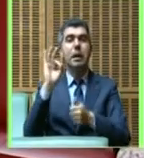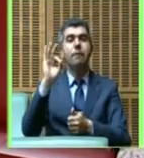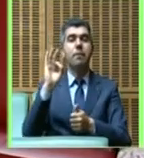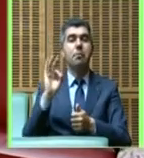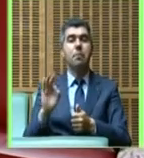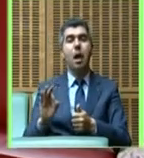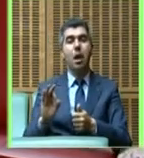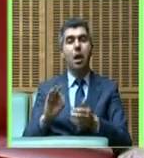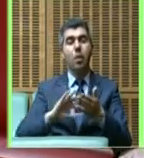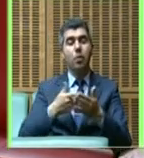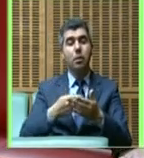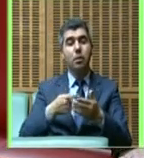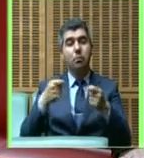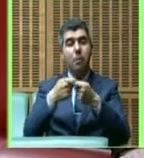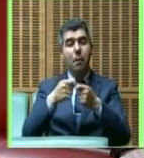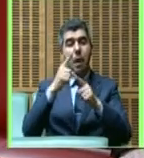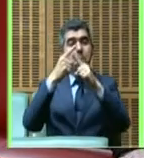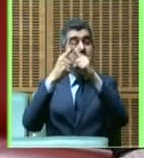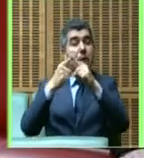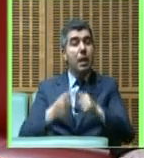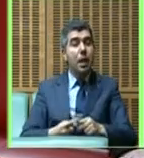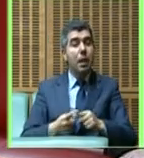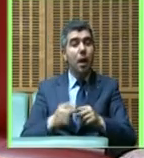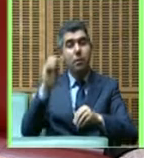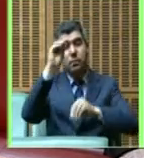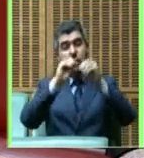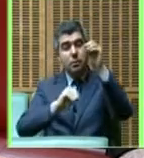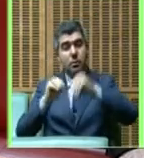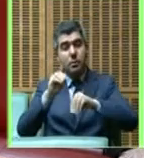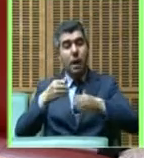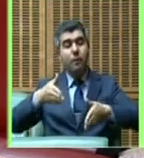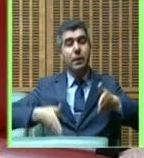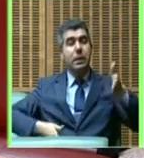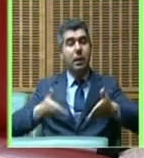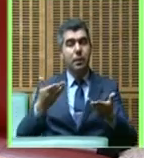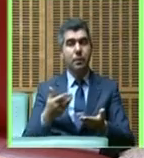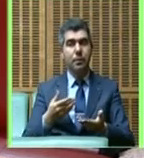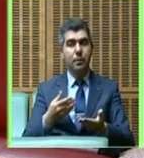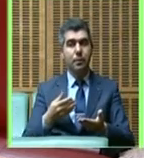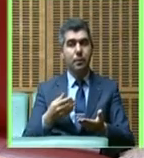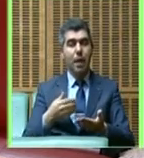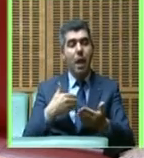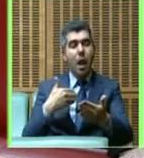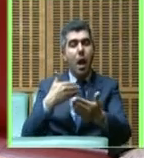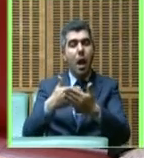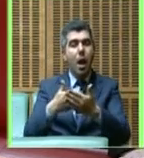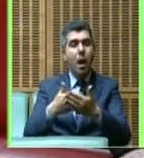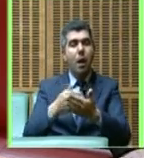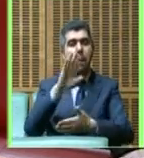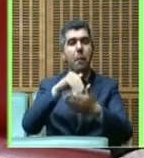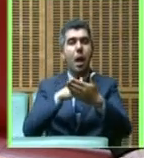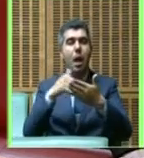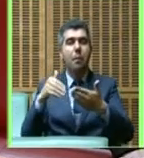ديال الوزارة التي تتمشي فقط للصيانة الفترة الأخيرة فيما يتعلق بالبرنامج الثاني ديال